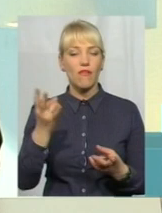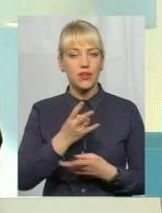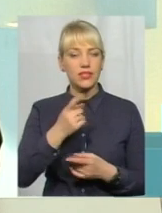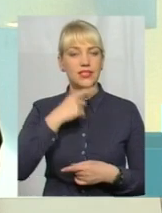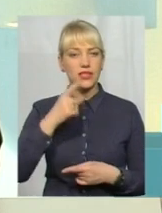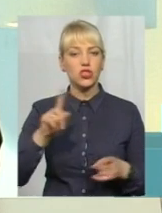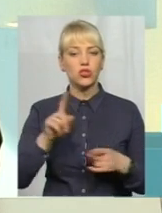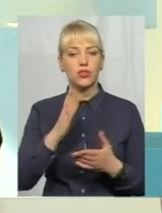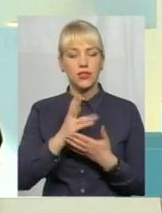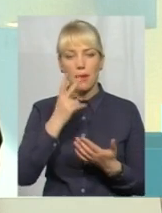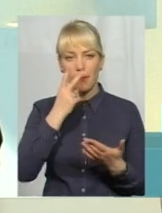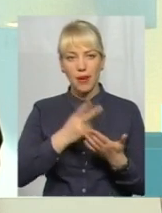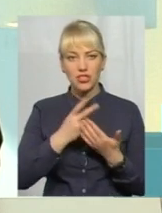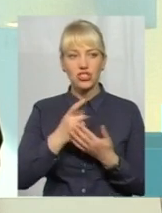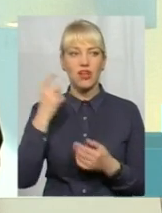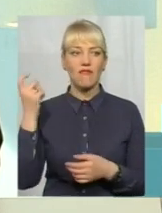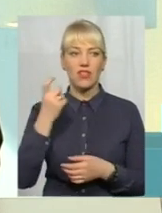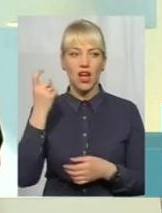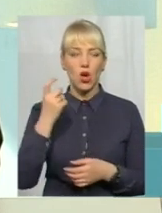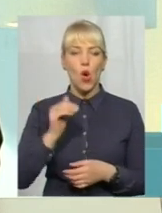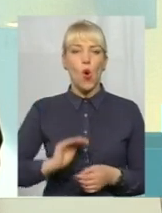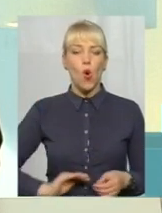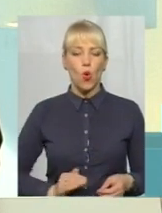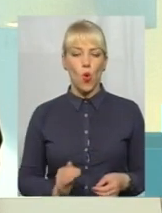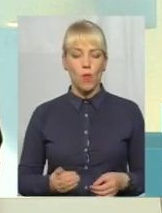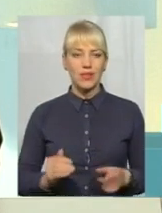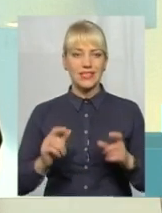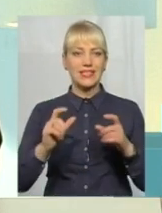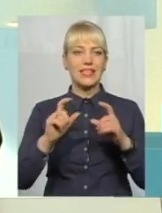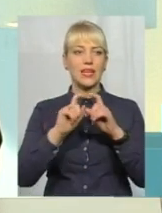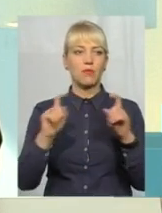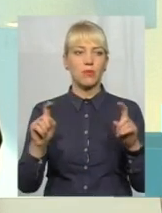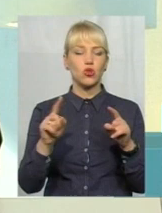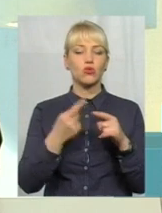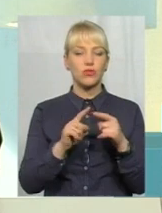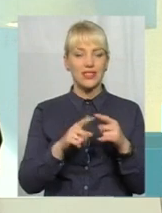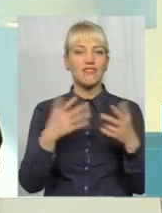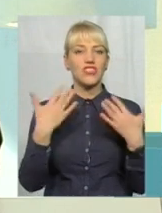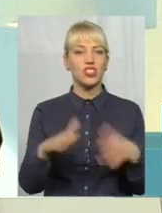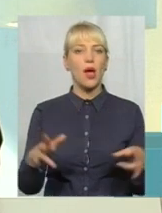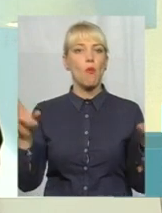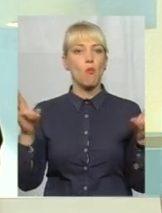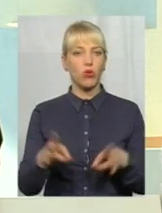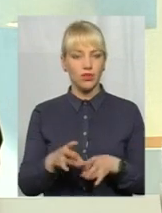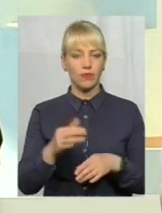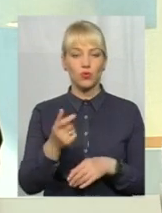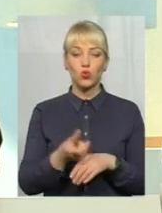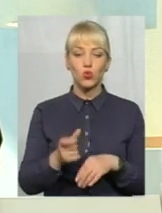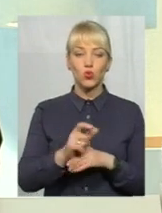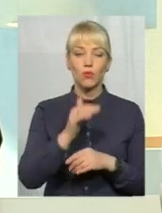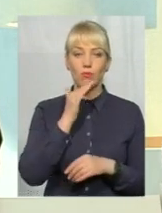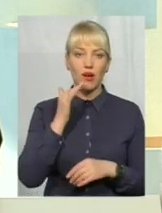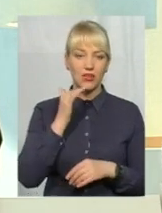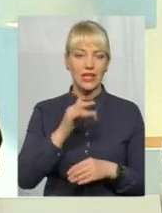бачення власників комерційних приміщень, що це вже наразі і що воно потрібне. Дуже і дуже багато, особливо в